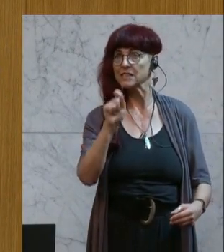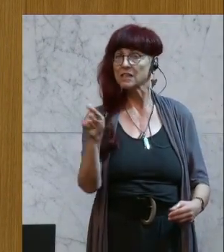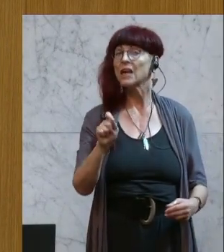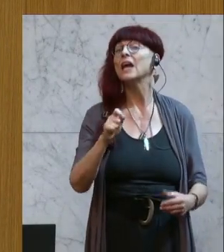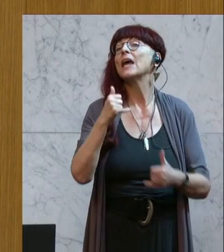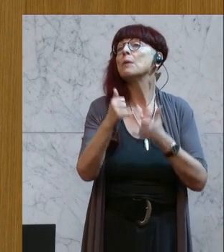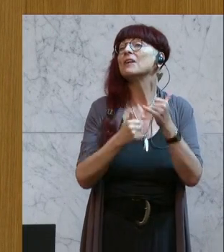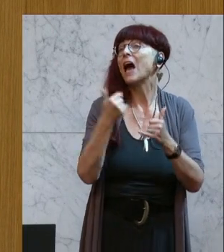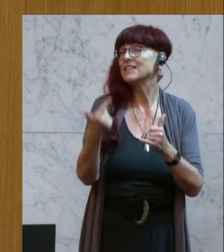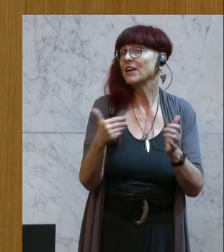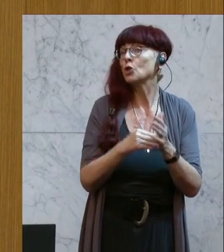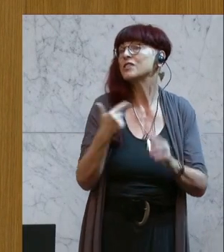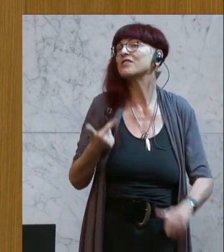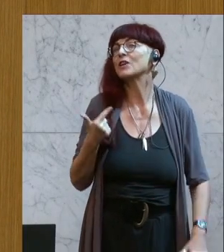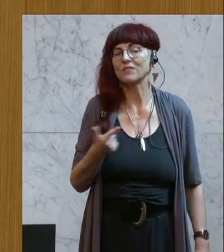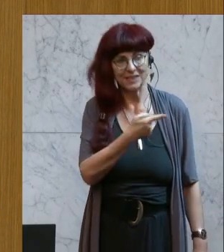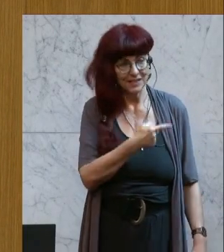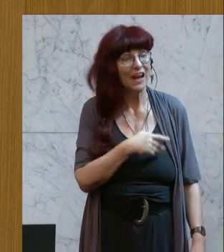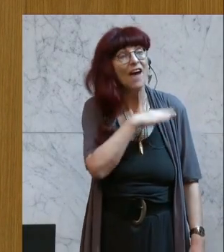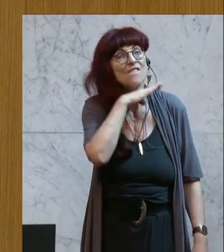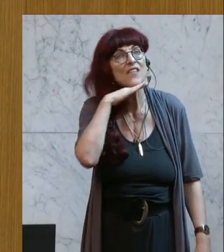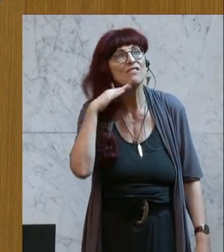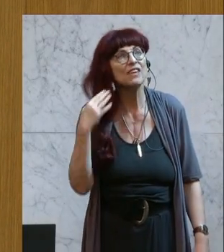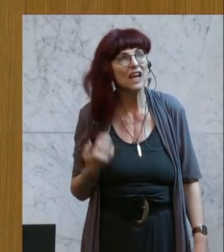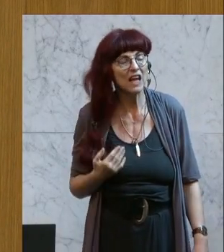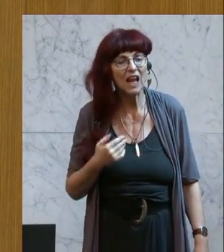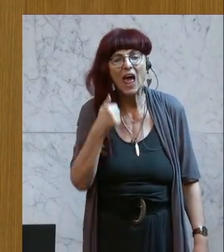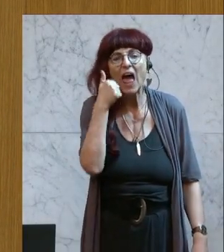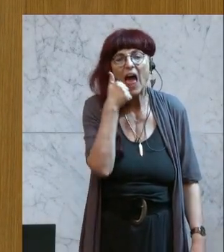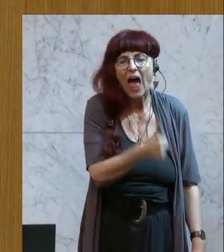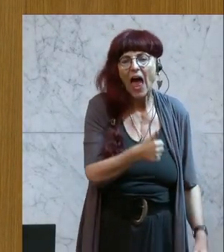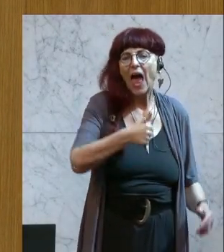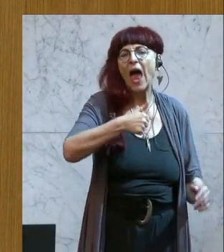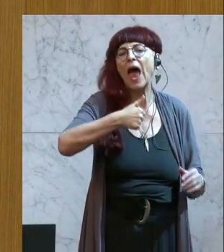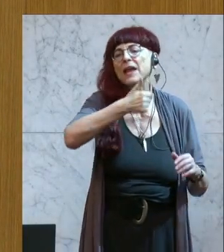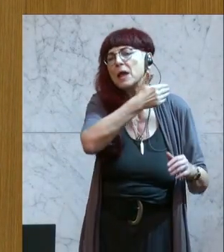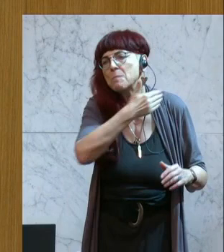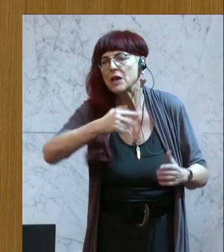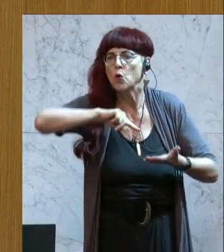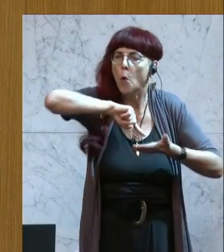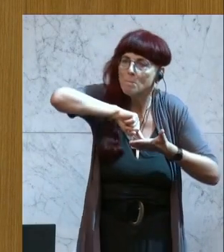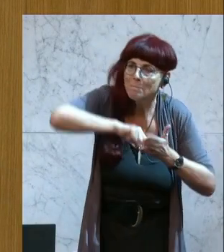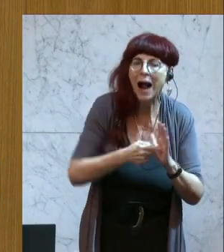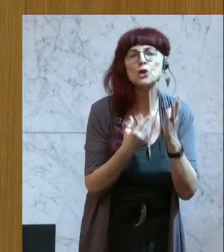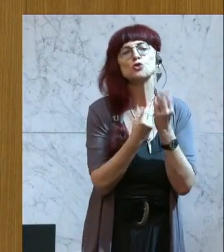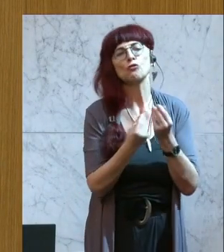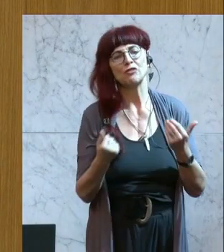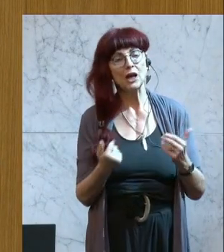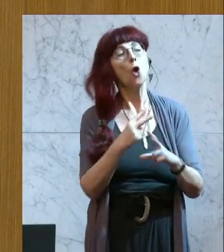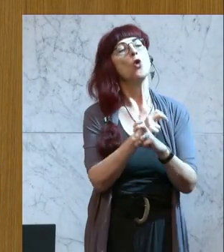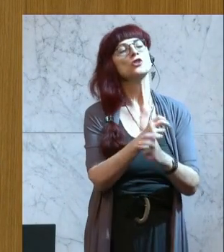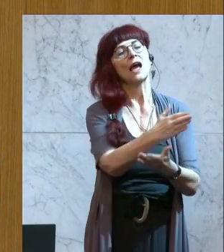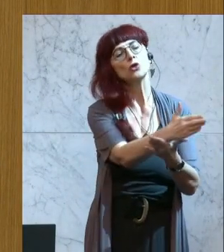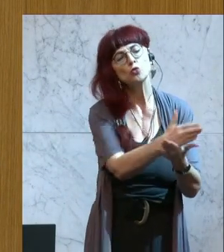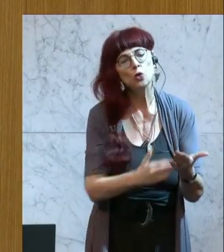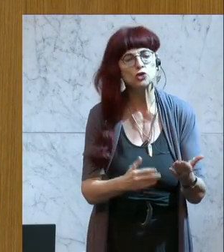Dass man weiß, wie viel das ist, das ist das Einmillionfache eines österreichischen Durchschnittsverdienersverdienerin